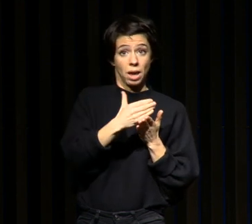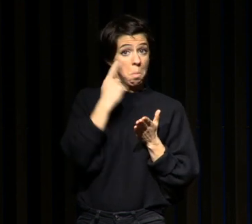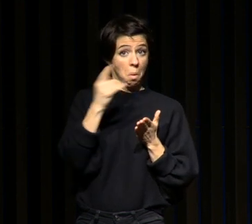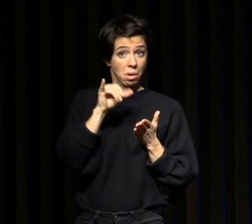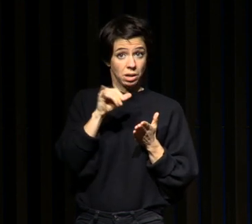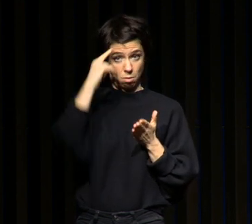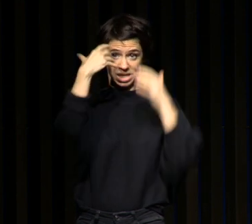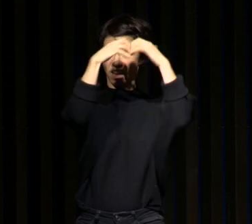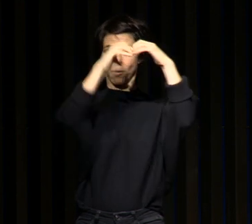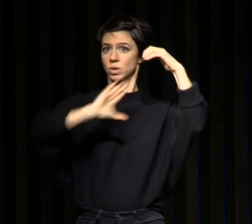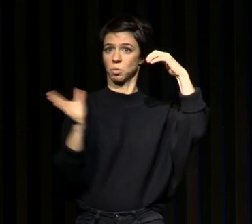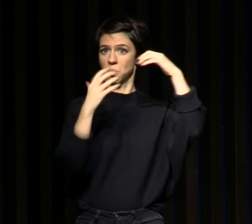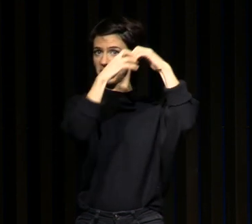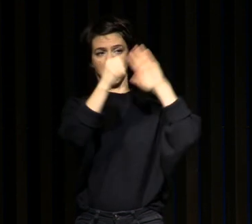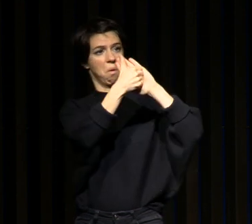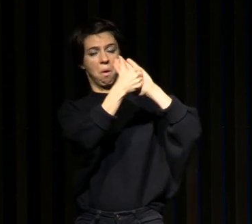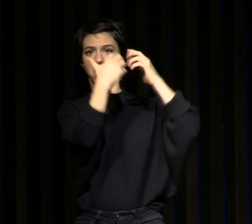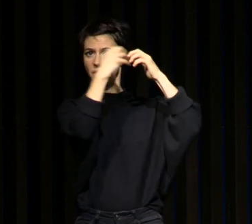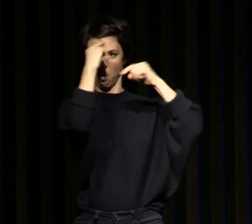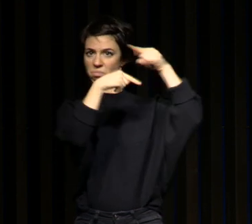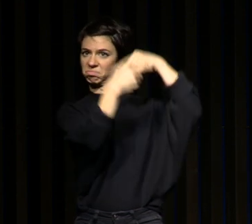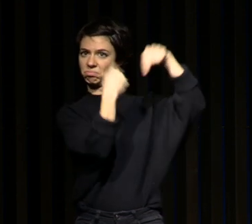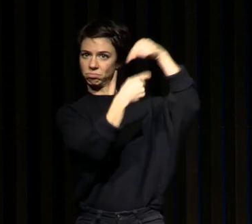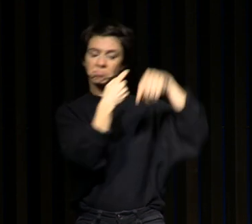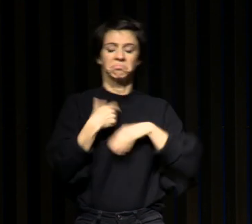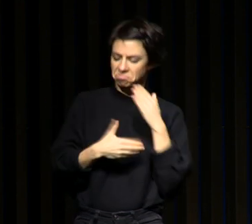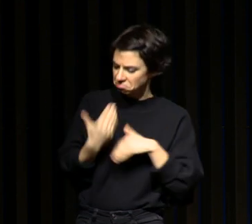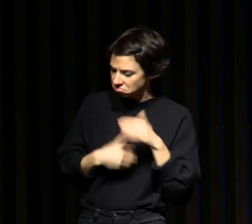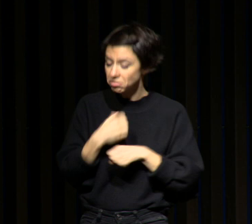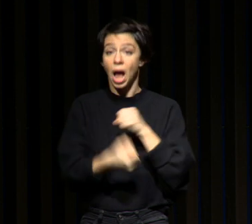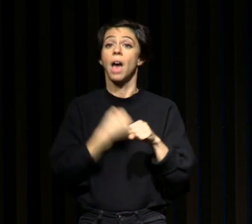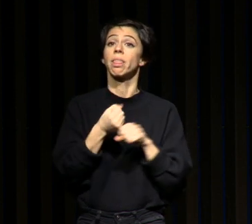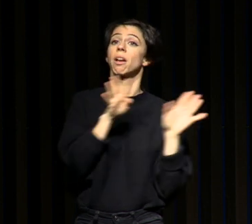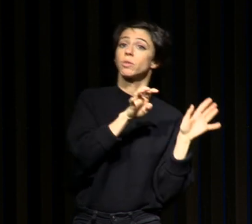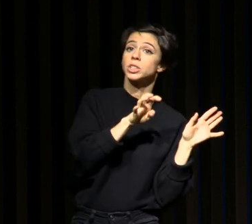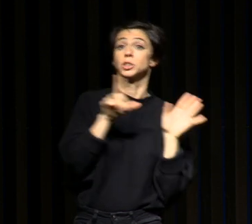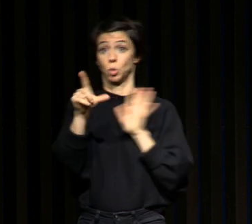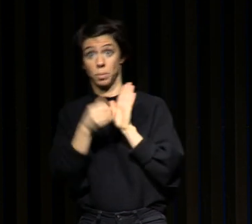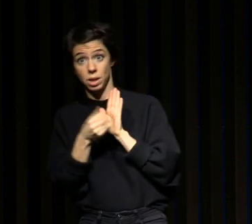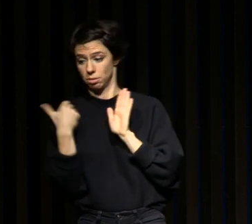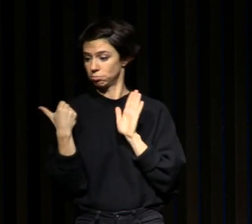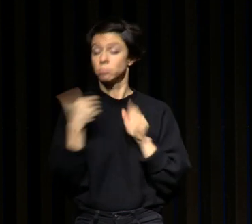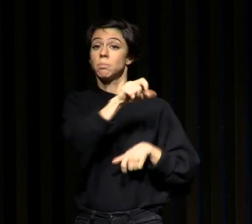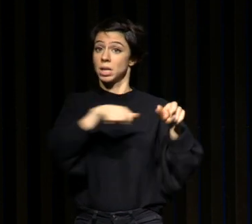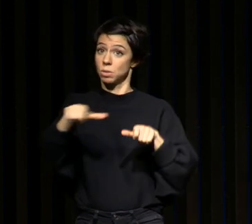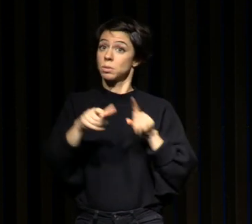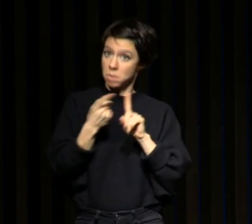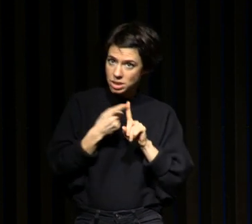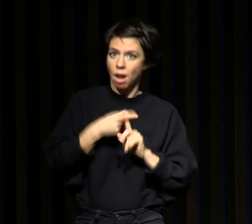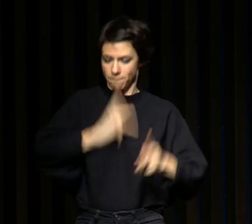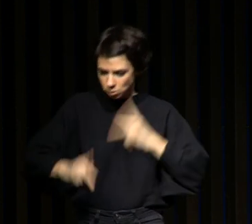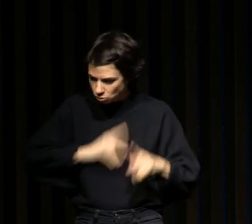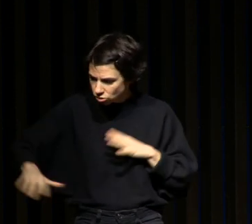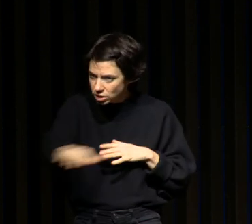Et puis dans les années 90 et 2000, des physiologistes comme moi et d'autres équipes ont montré qu'en fait, en